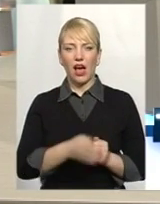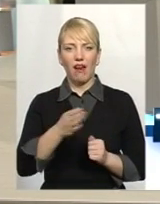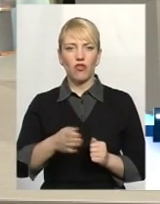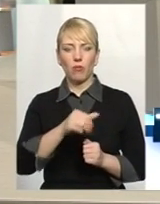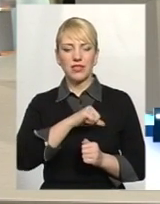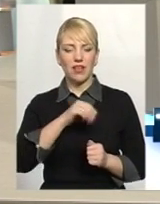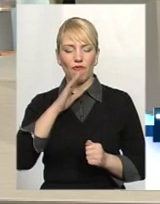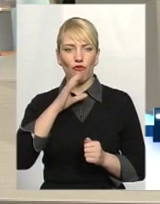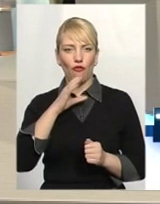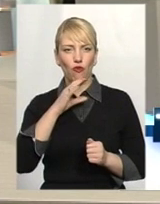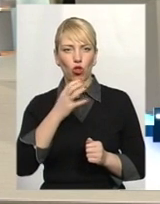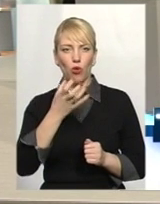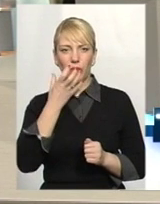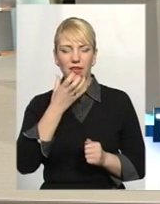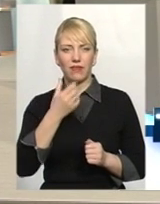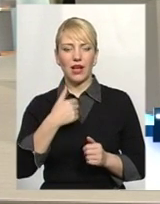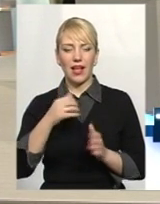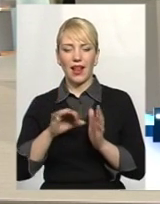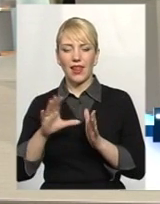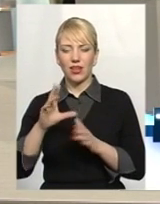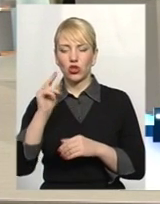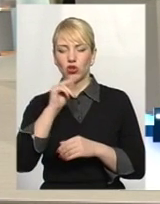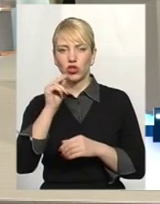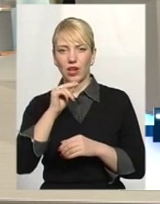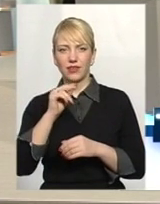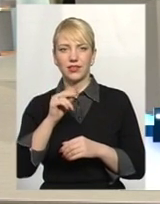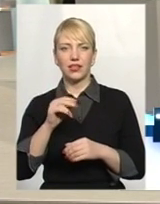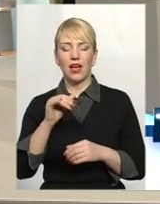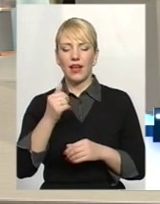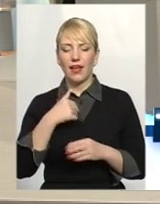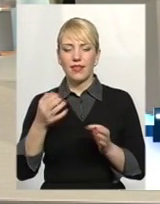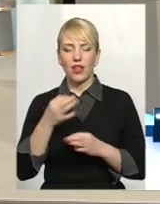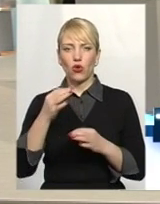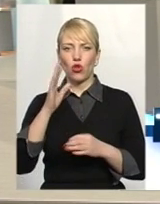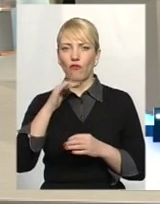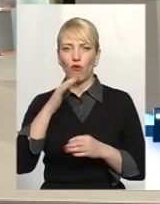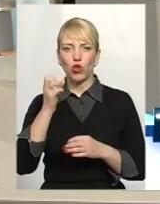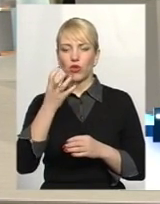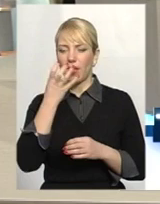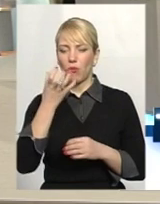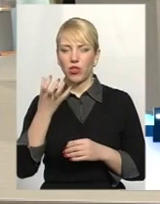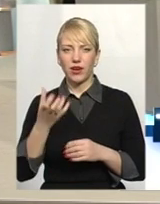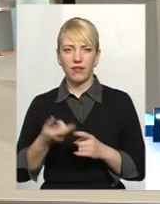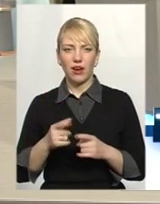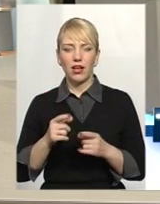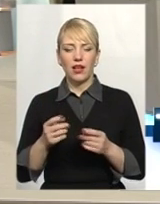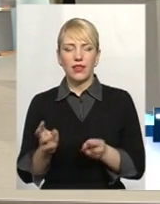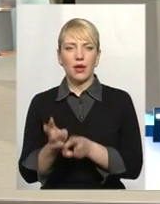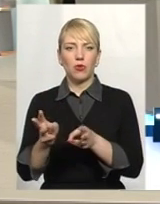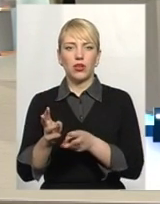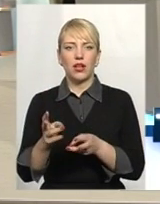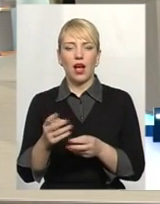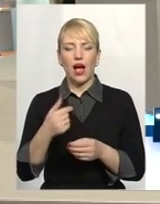Електричайник. Я ніколи води не подогреваю. А з мене знімали гроші за подогрев. На якому